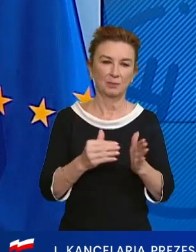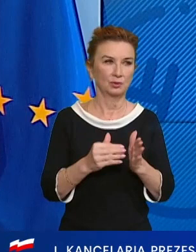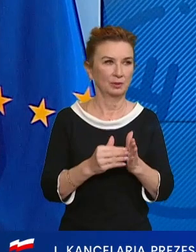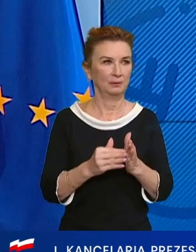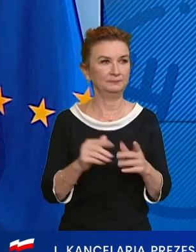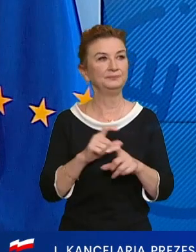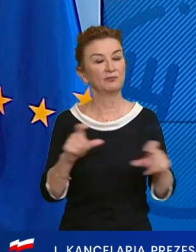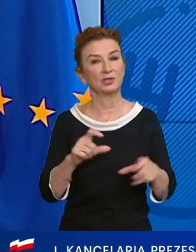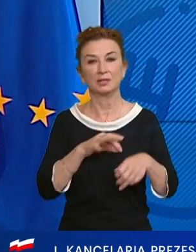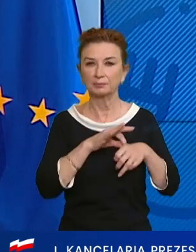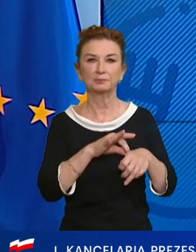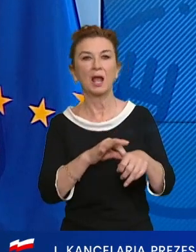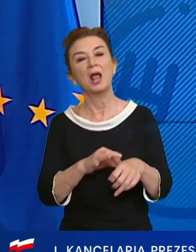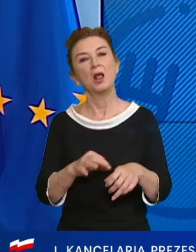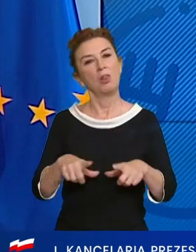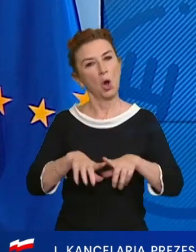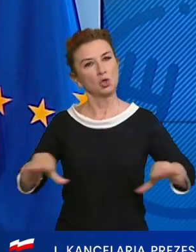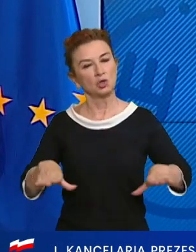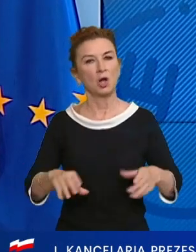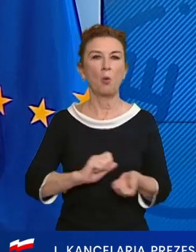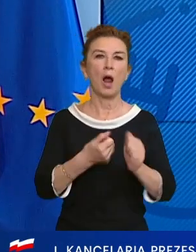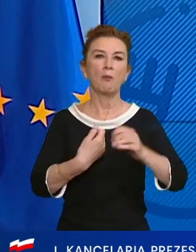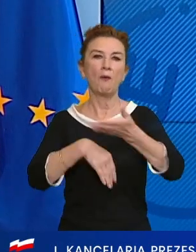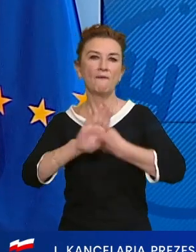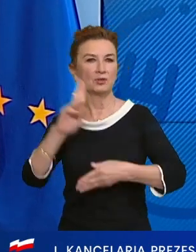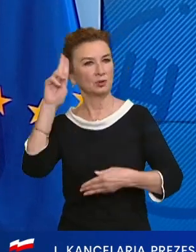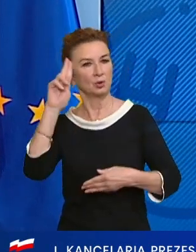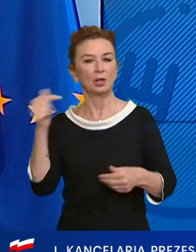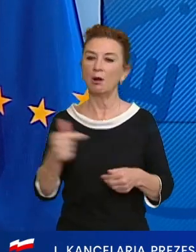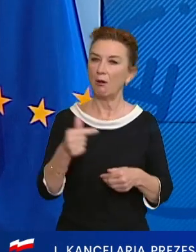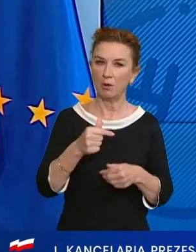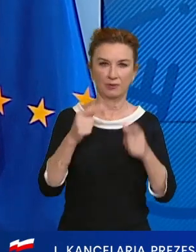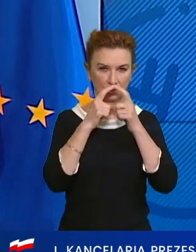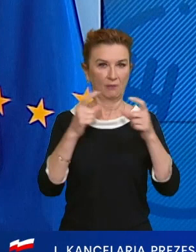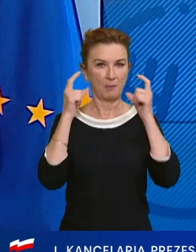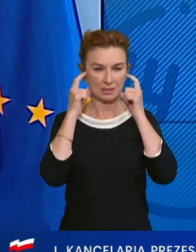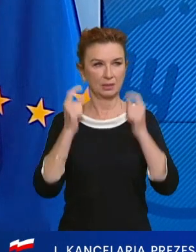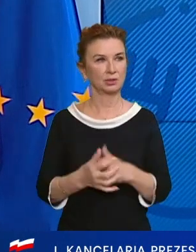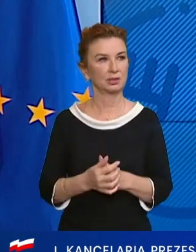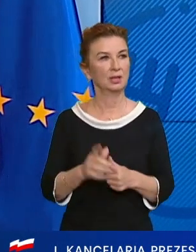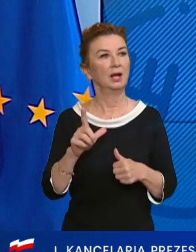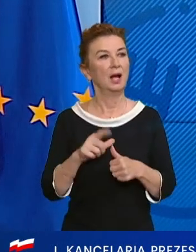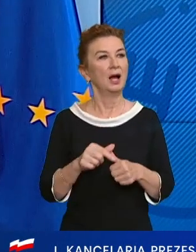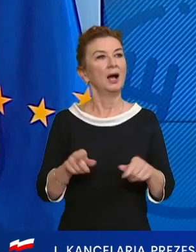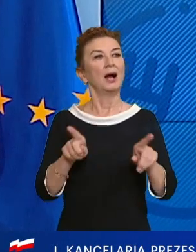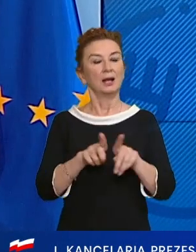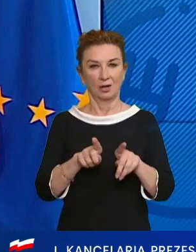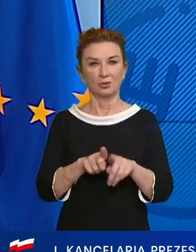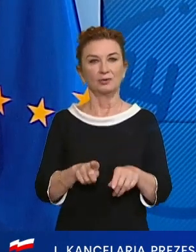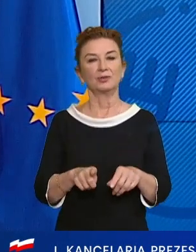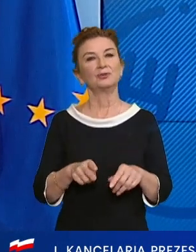doprowadzenia do stołu, prawda, czy wyjścia do toalety cały czas maseczki obowiązują. Ale oczywiście przy stole